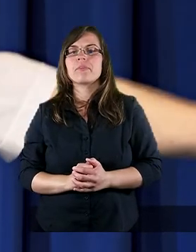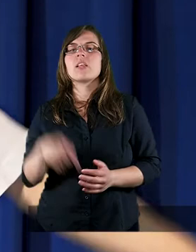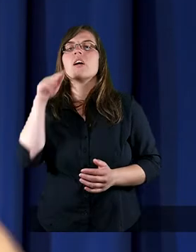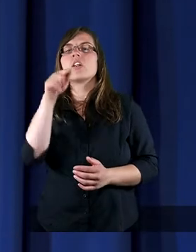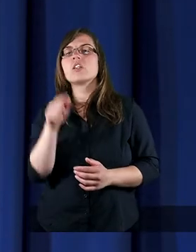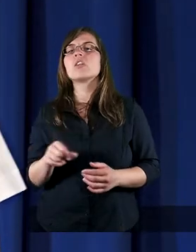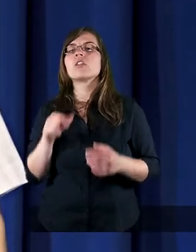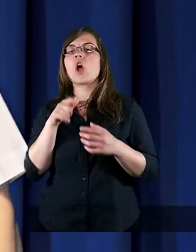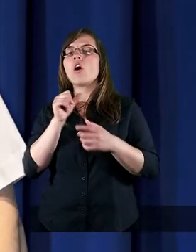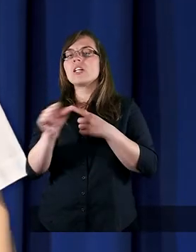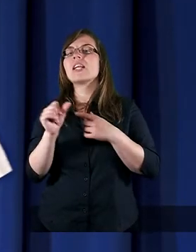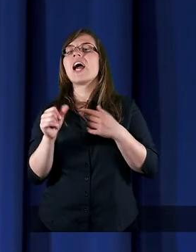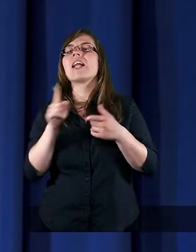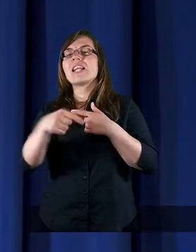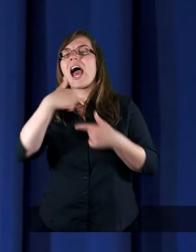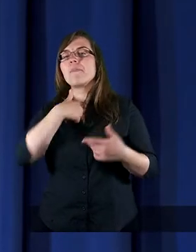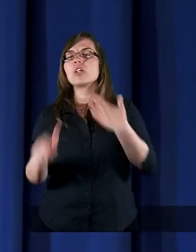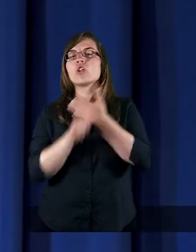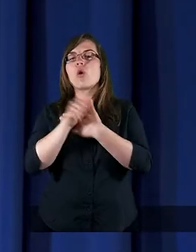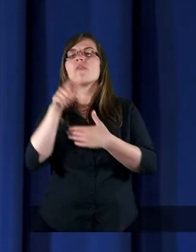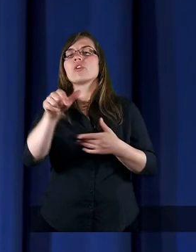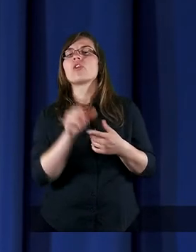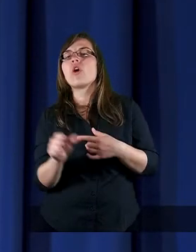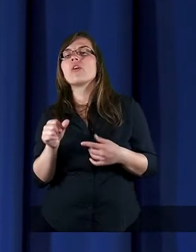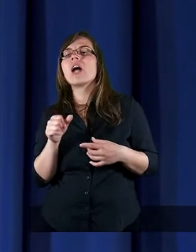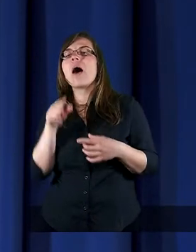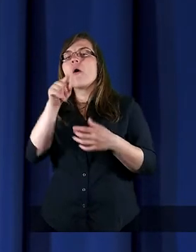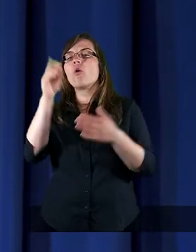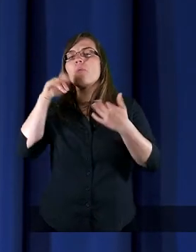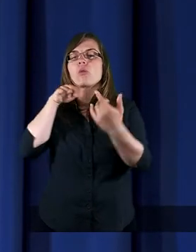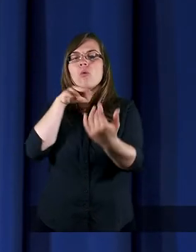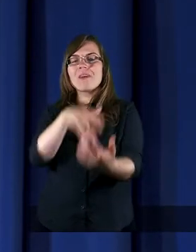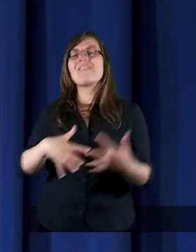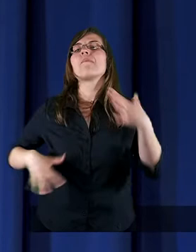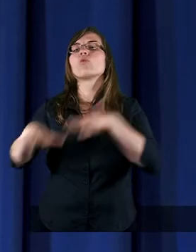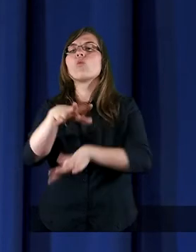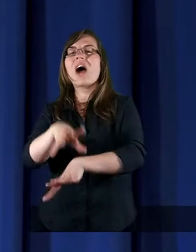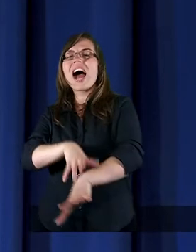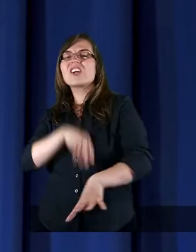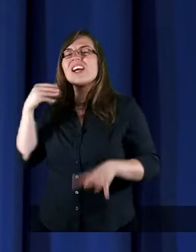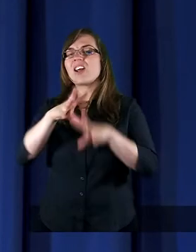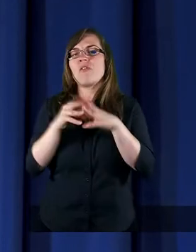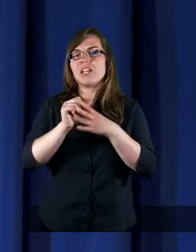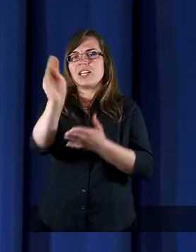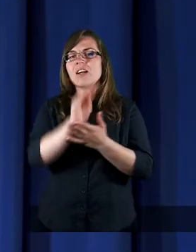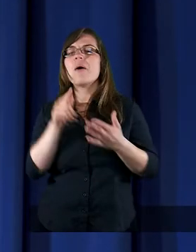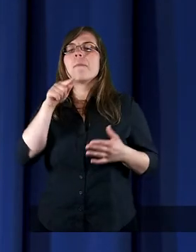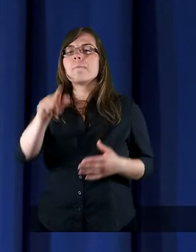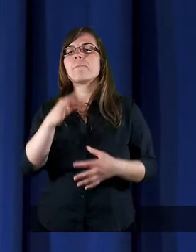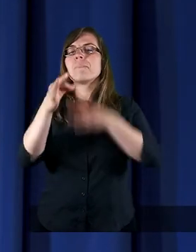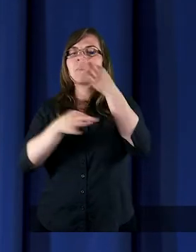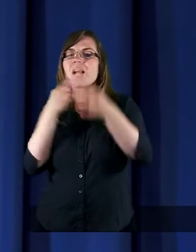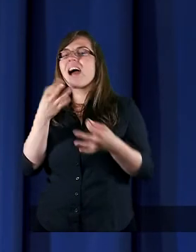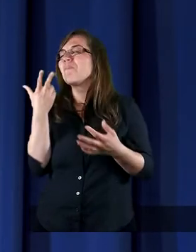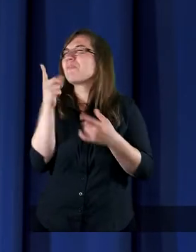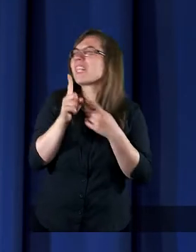To jest dla mnie dowód, że psalmista pisał pod wpływem Ducha Świętego. Sam nie